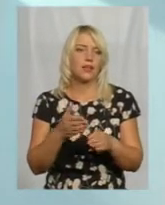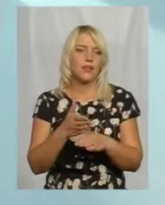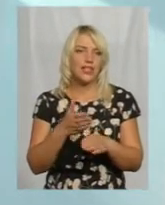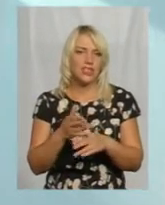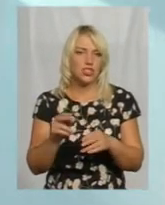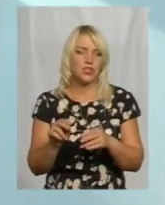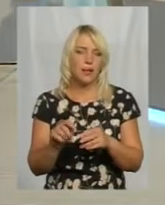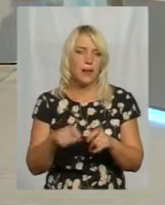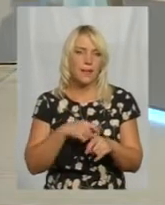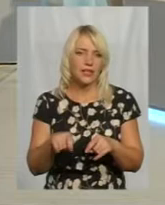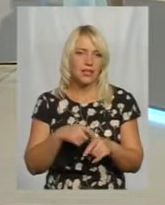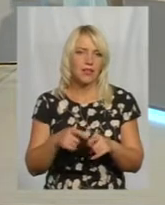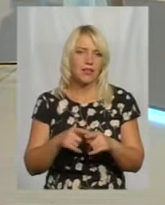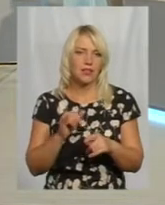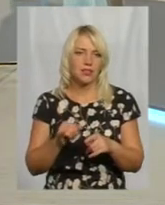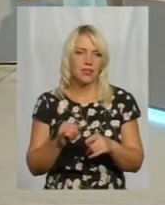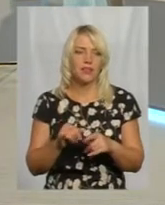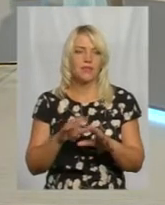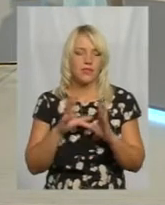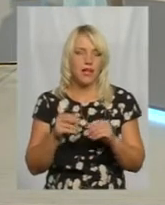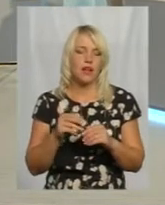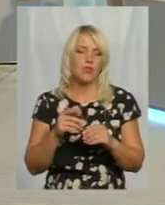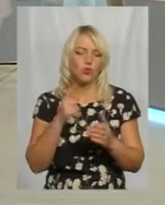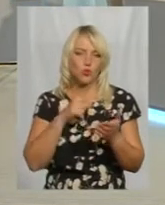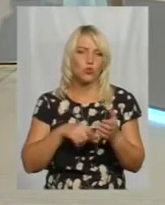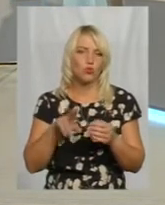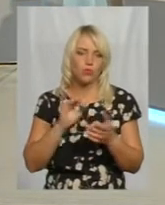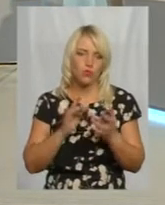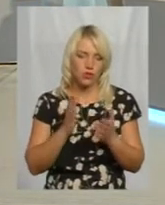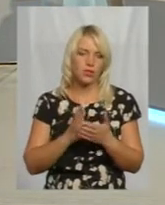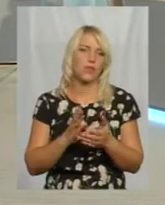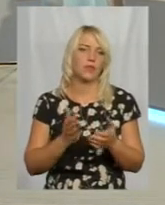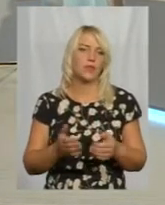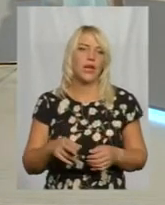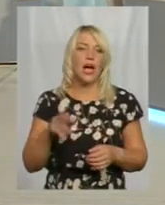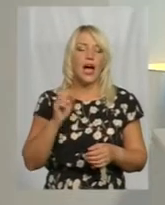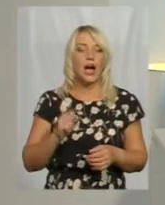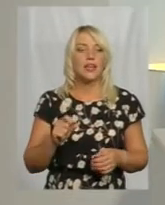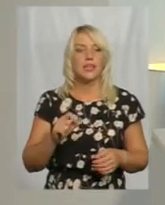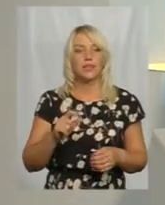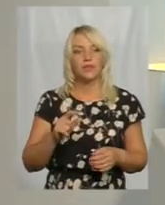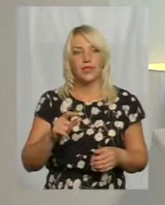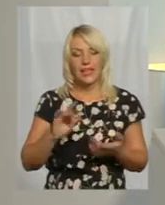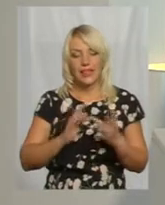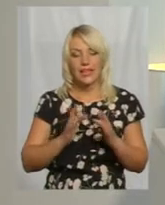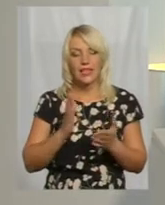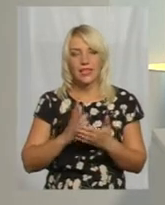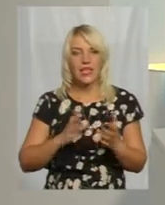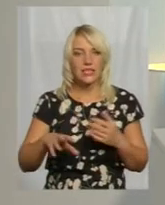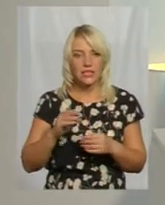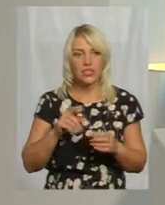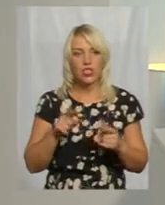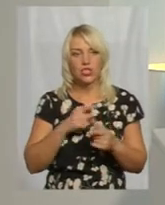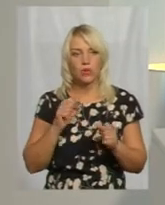зрозуміло, буде і в загальному пошколі, він також буде в доступ до інтернету. А от з домови, що інтернет є скрізь, чи можна